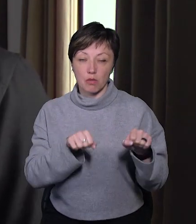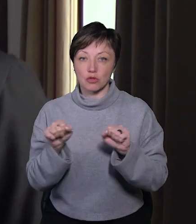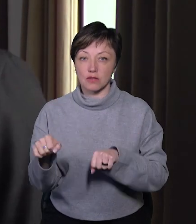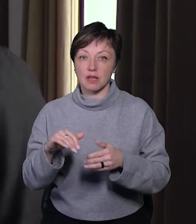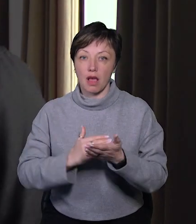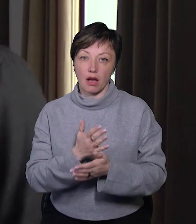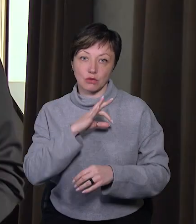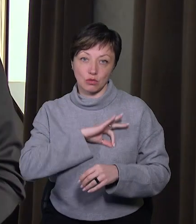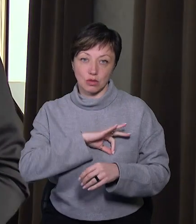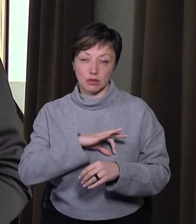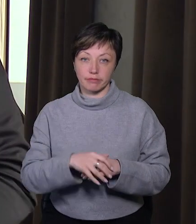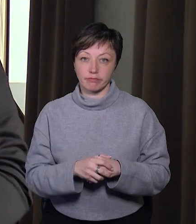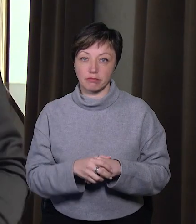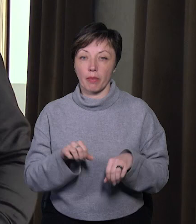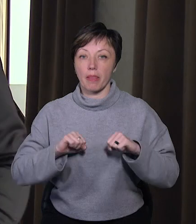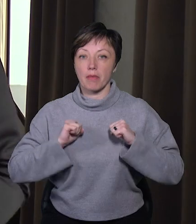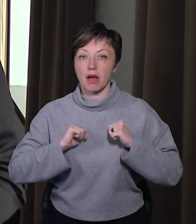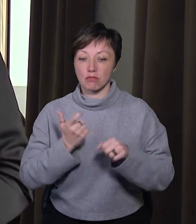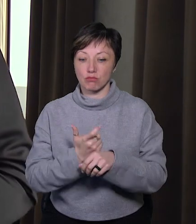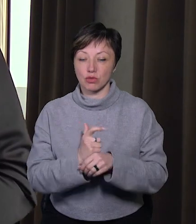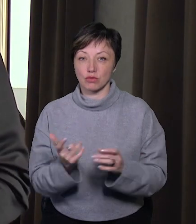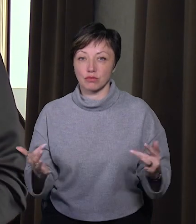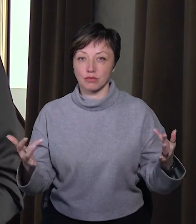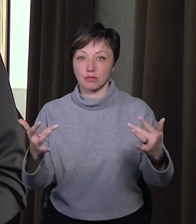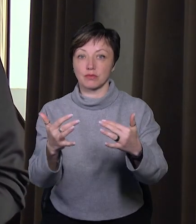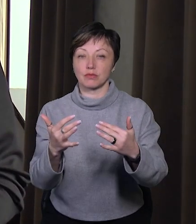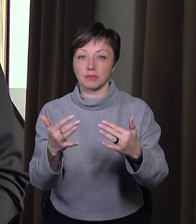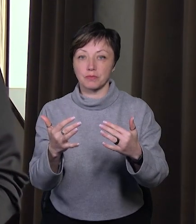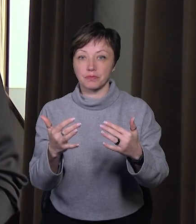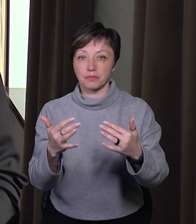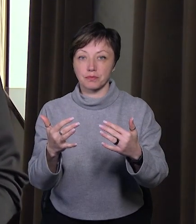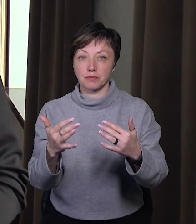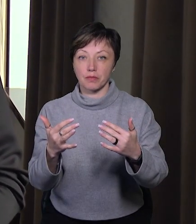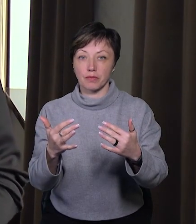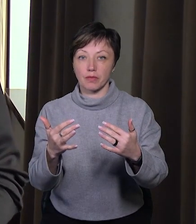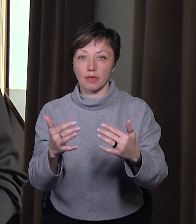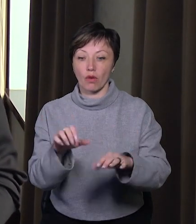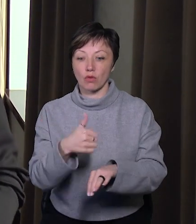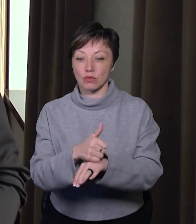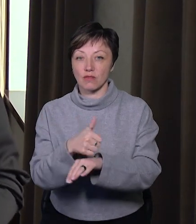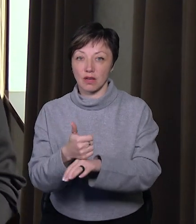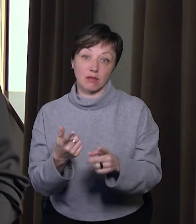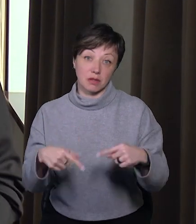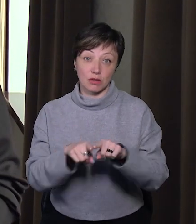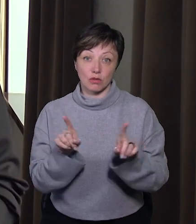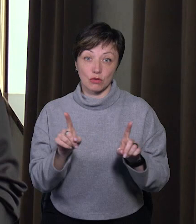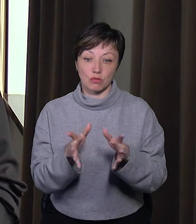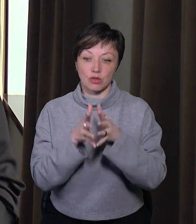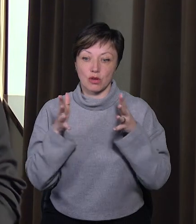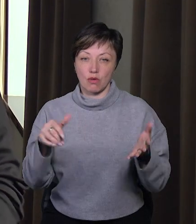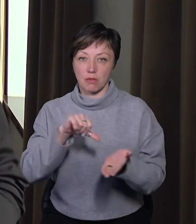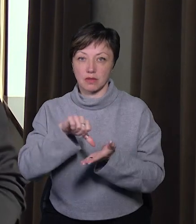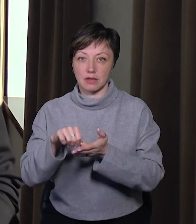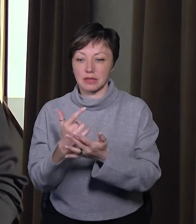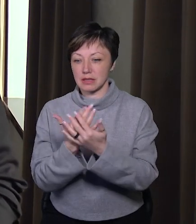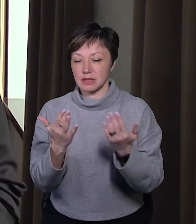якісно скористатись. Ми намагалися якомога більше охопити самих організацій, щоб було широке представництво